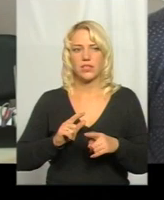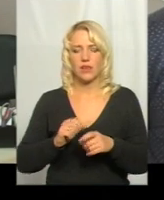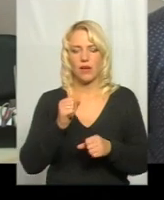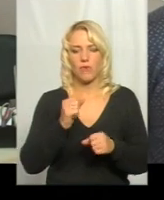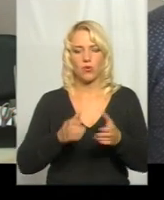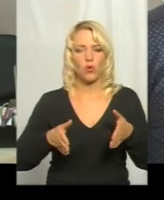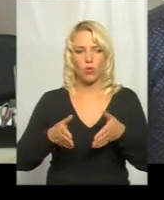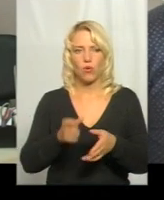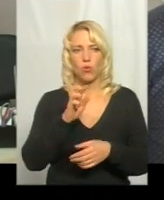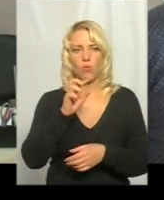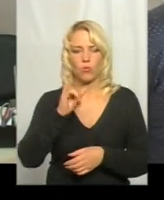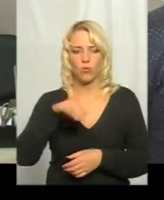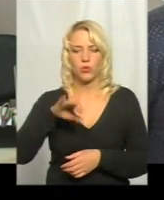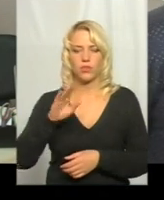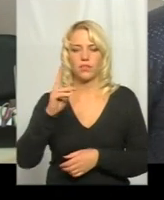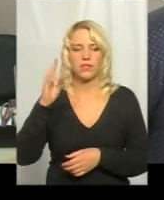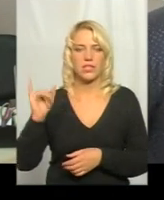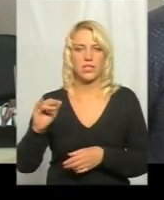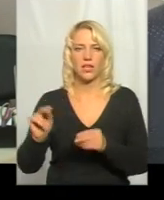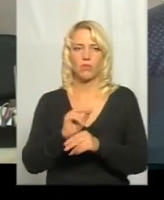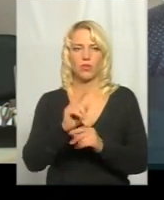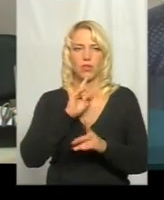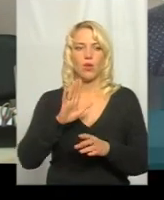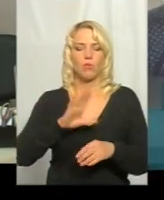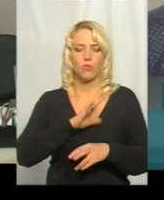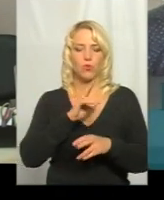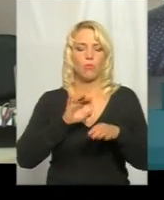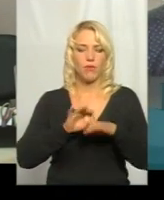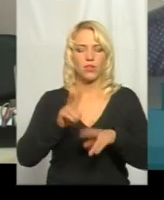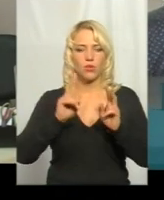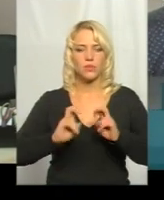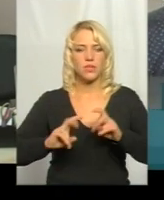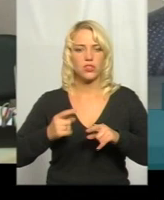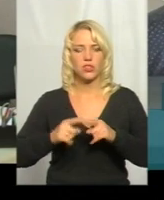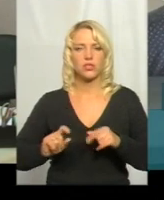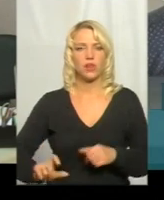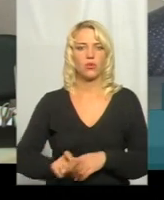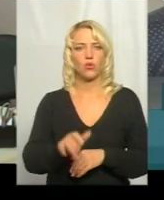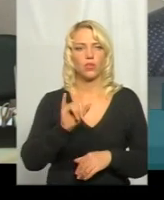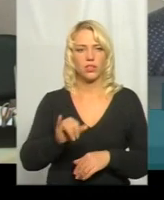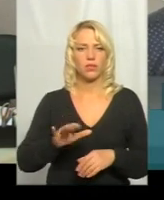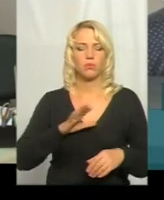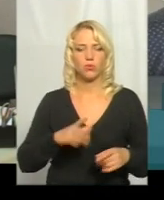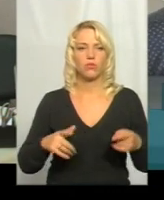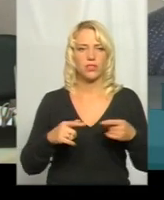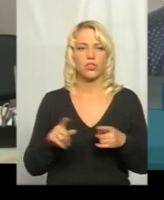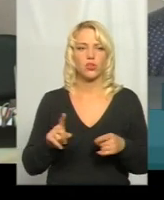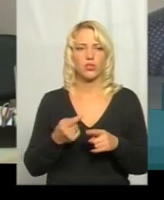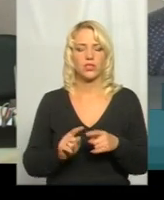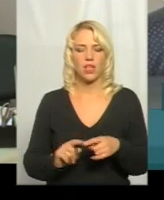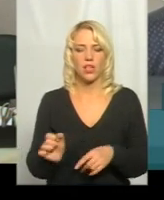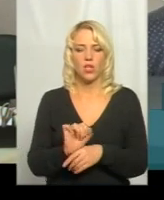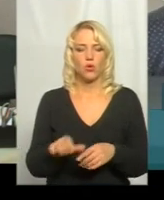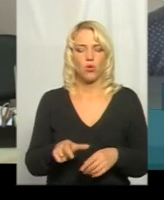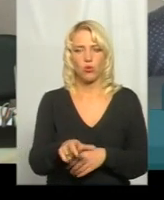ремонтувати не будуть. Було проведено обстеження даної автомобільної дороги та визначено, що дана автомобільна